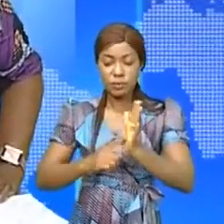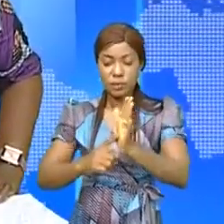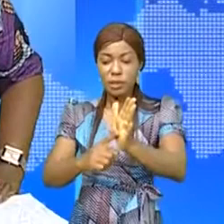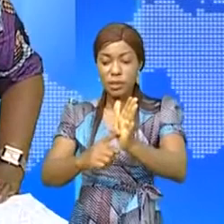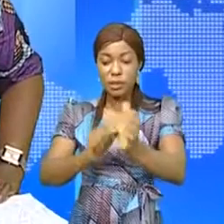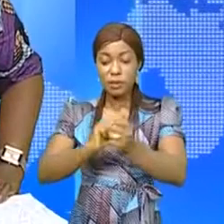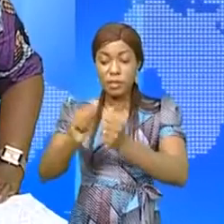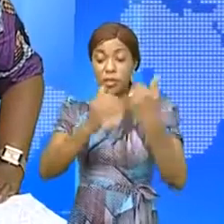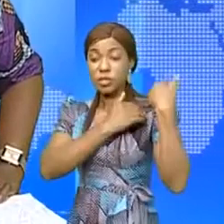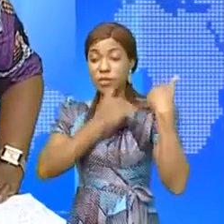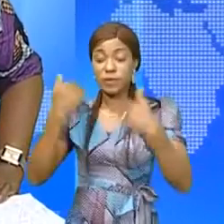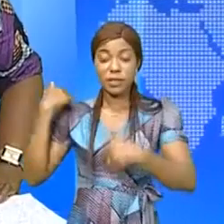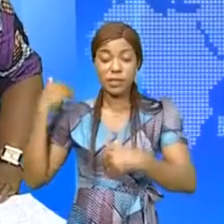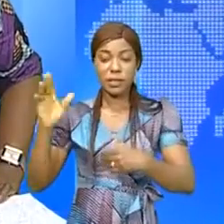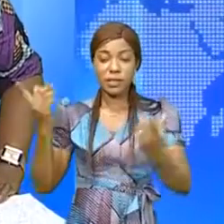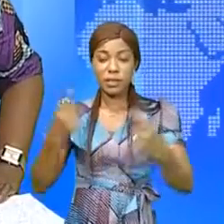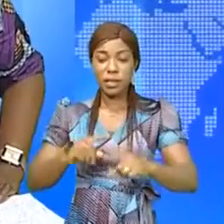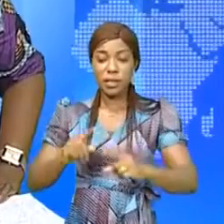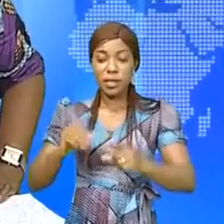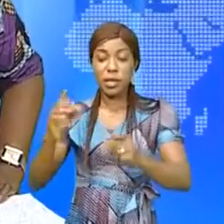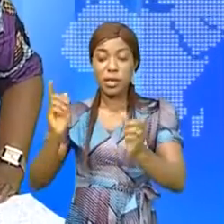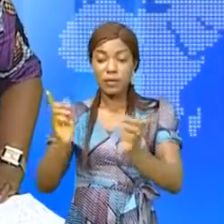chef de l'État lors de la rencontre avec les forces vives.